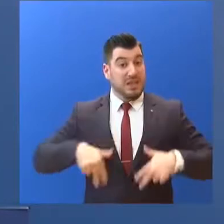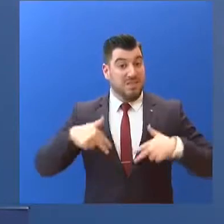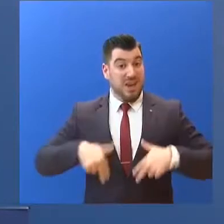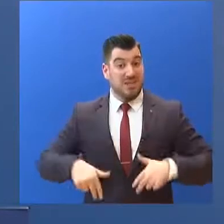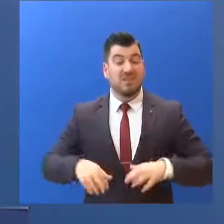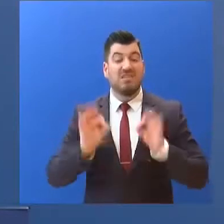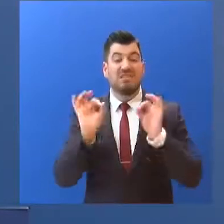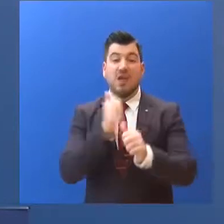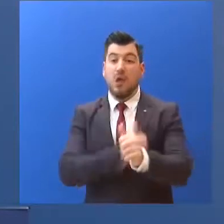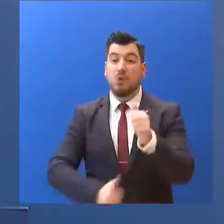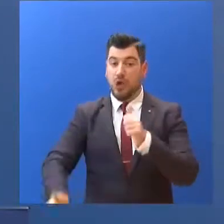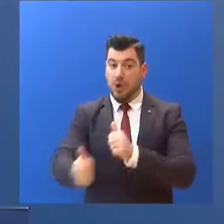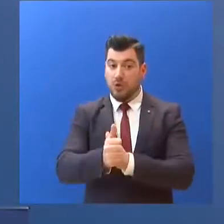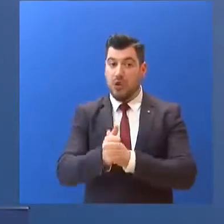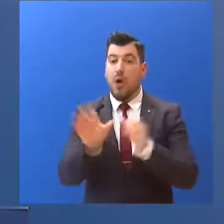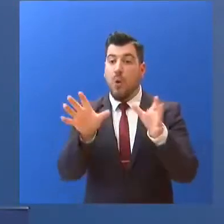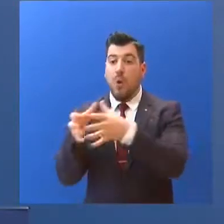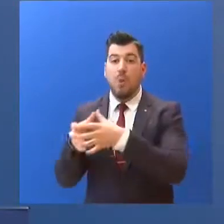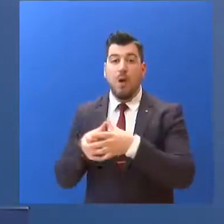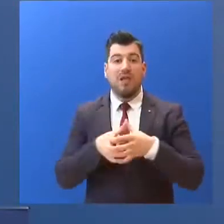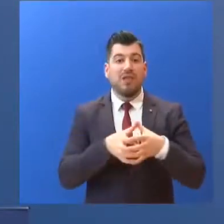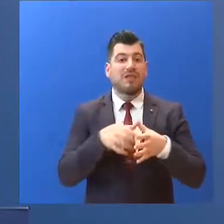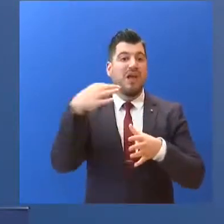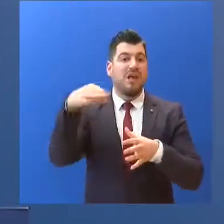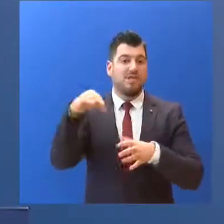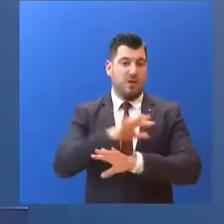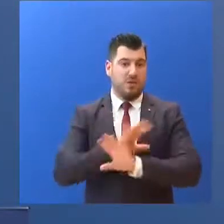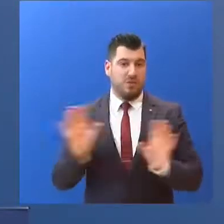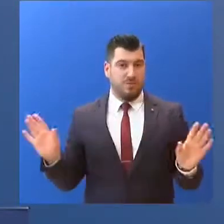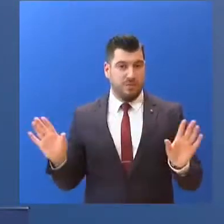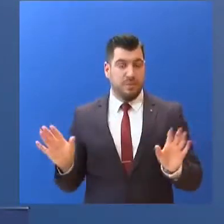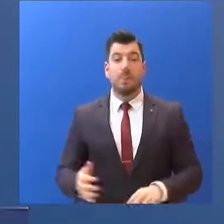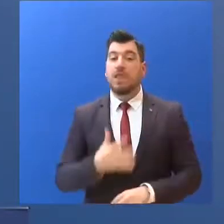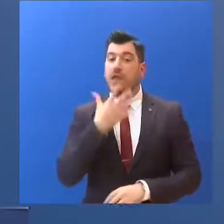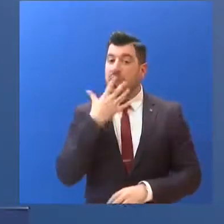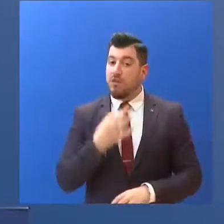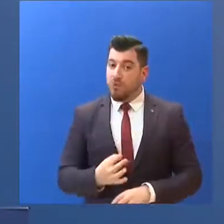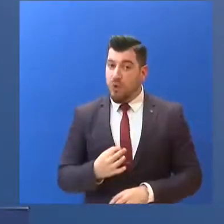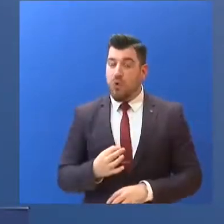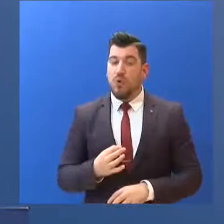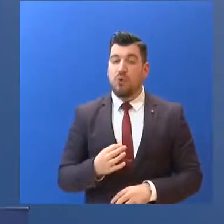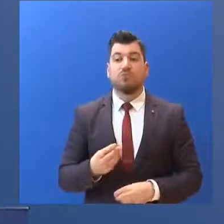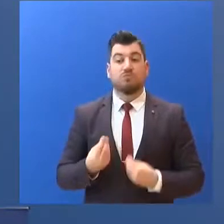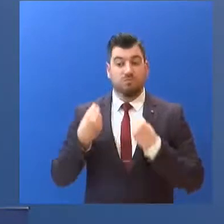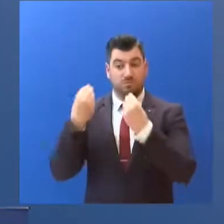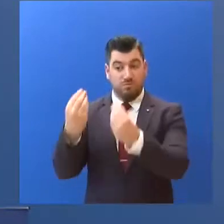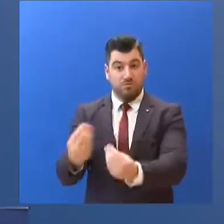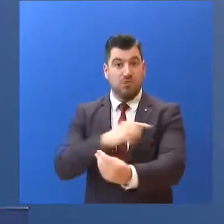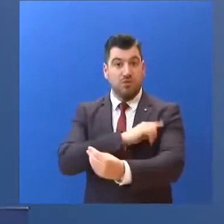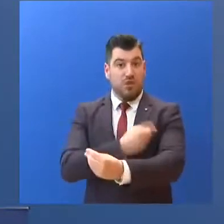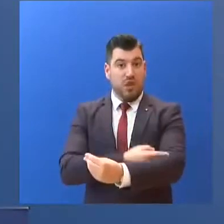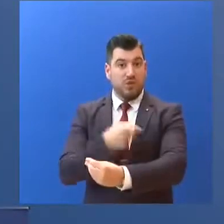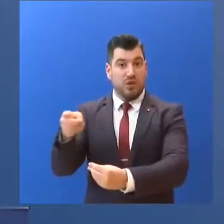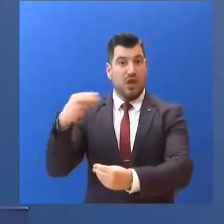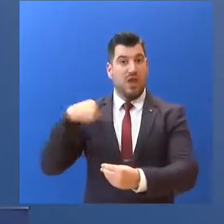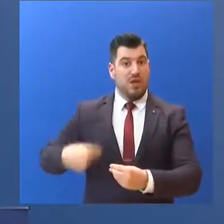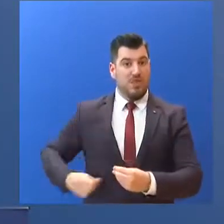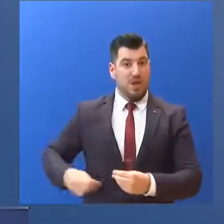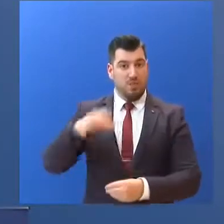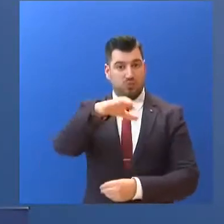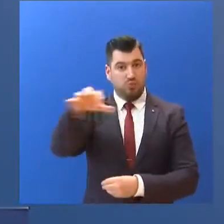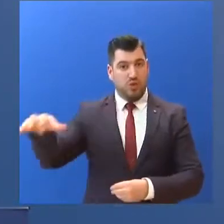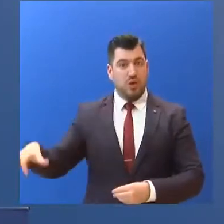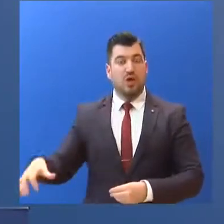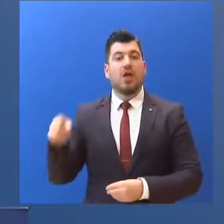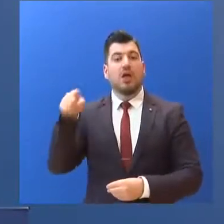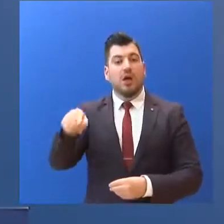προτεραιότητα... στη στήριξη των πιο αδύναμων συμπολιτών μας. Για τον σκοπό αυτό... έχει διαθέσει στην τοπική αυτοδιοίκηση... επιπλέον 15,7 εκατομμύρια